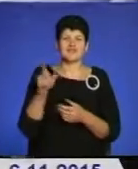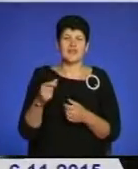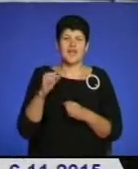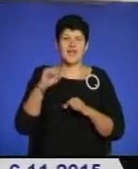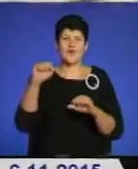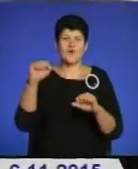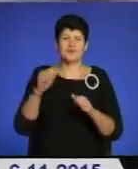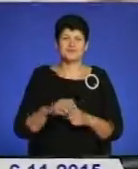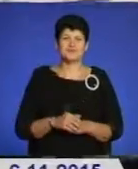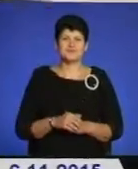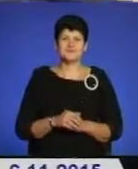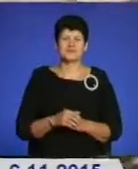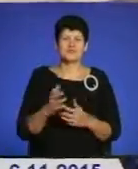дайборь, дайборь, дайборь, дайборь.